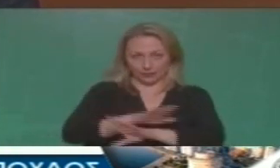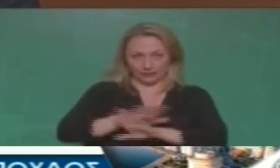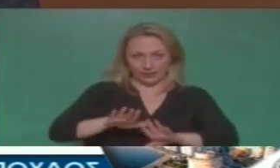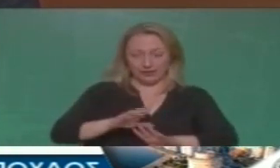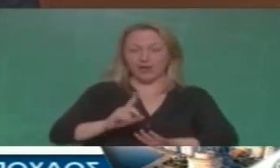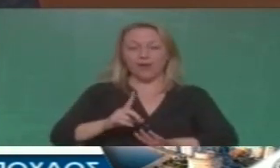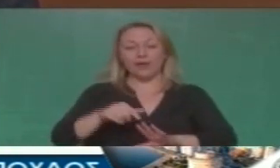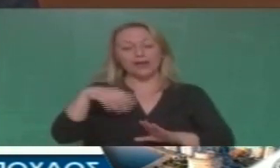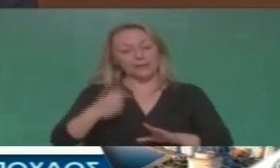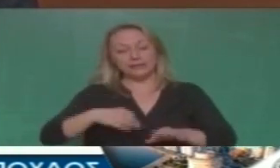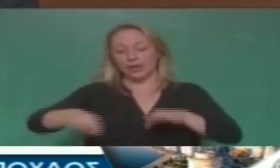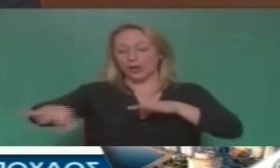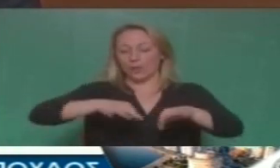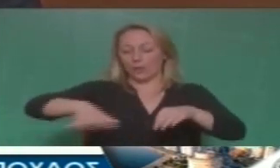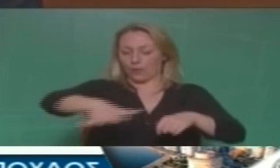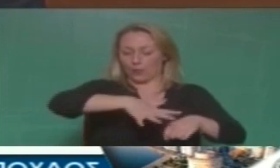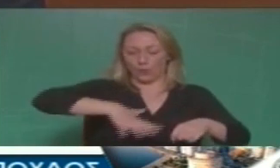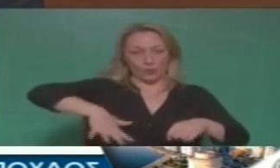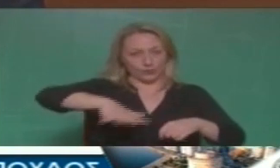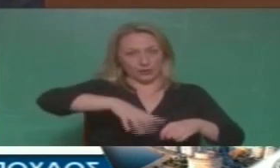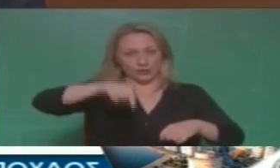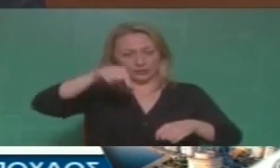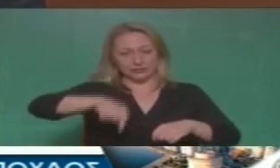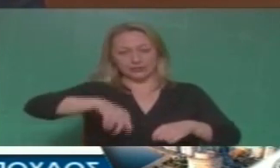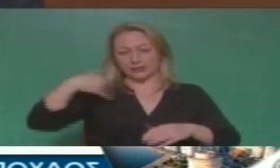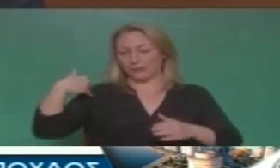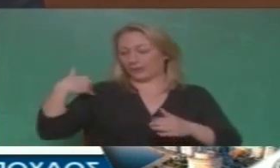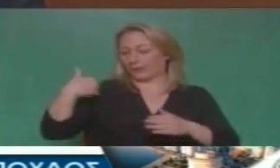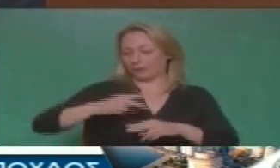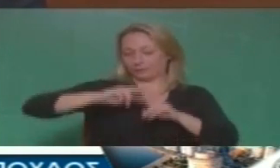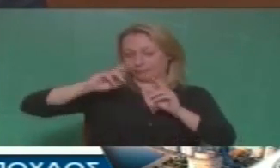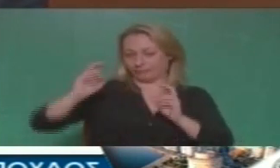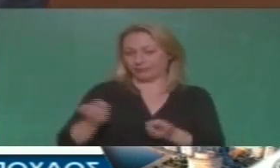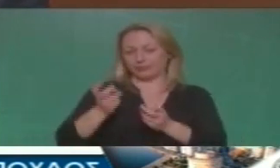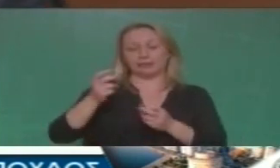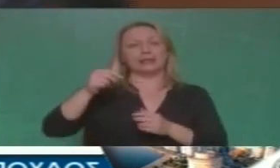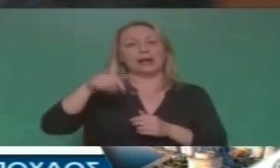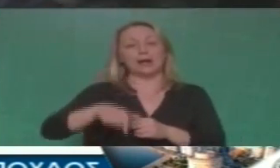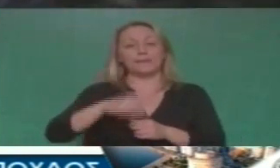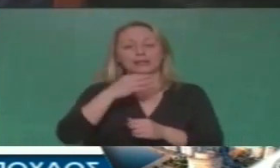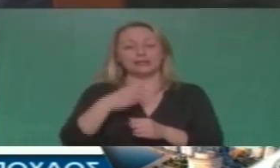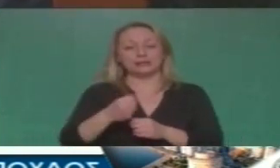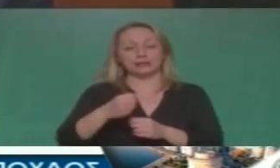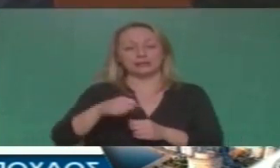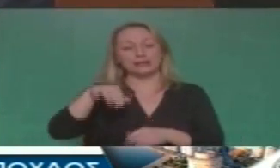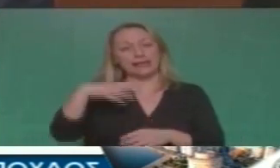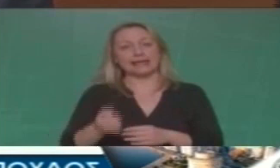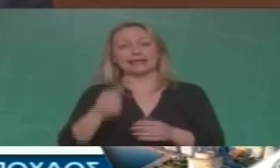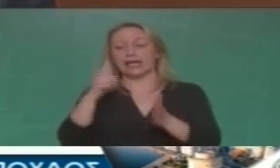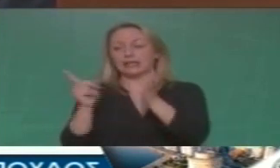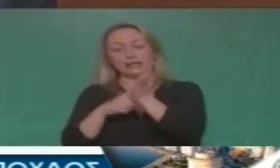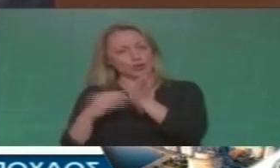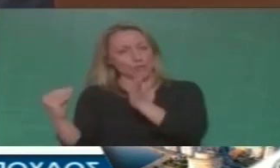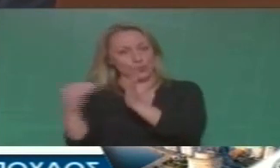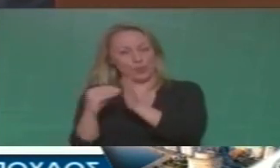Γιατί και η χωροταξία τελικά και αποδεικνύεται από τις τελευταίες εξελίξεις και στο νομοθετικό επίπεδο